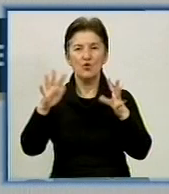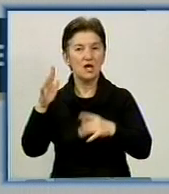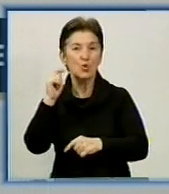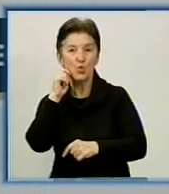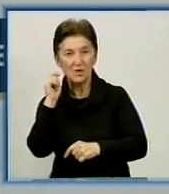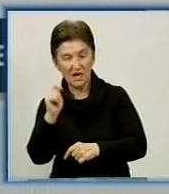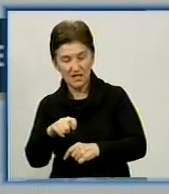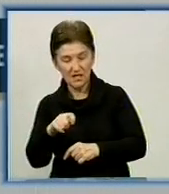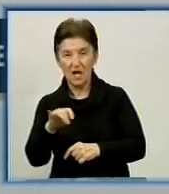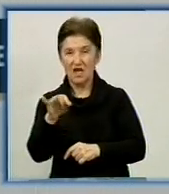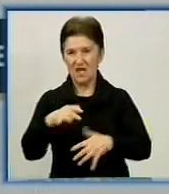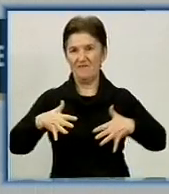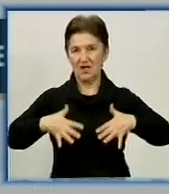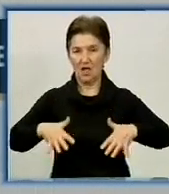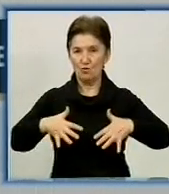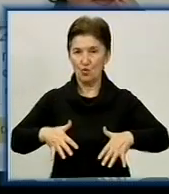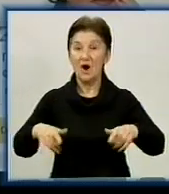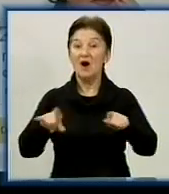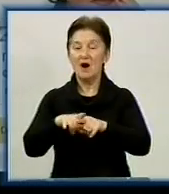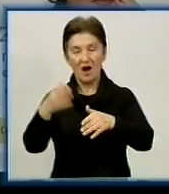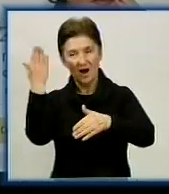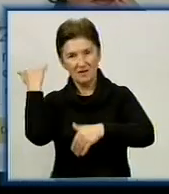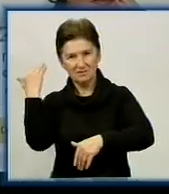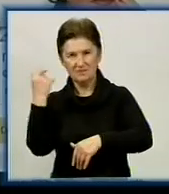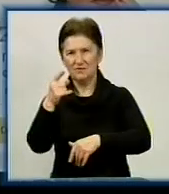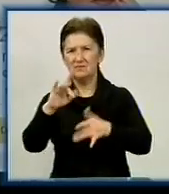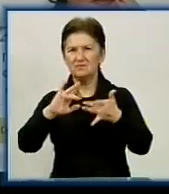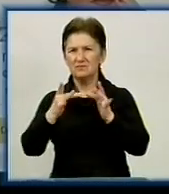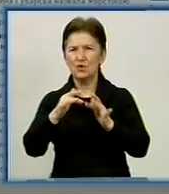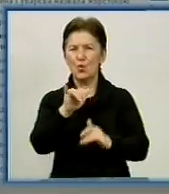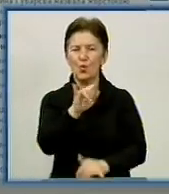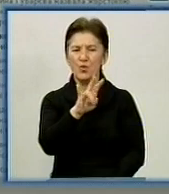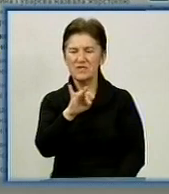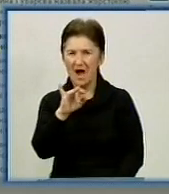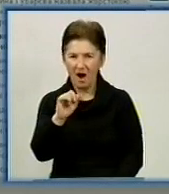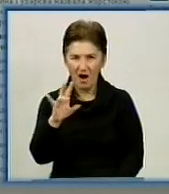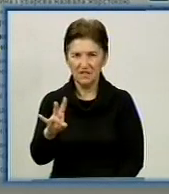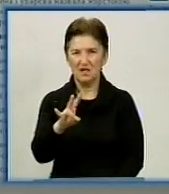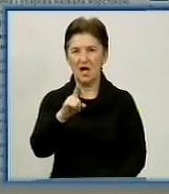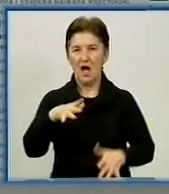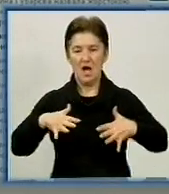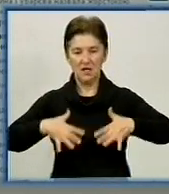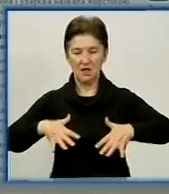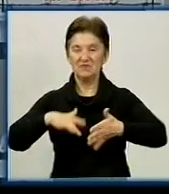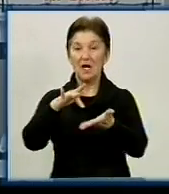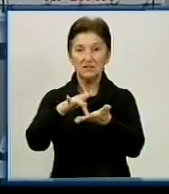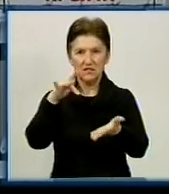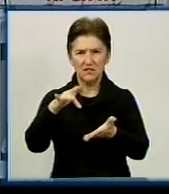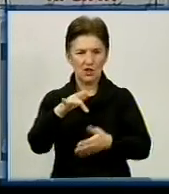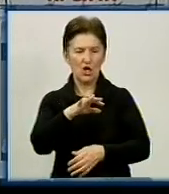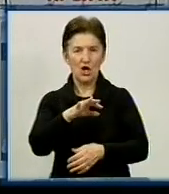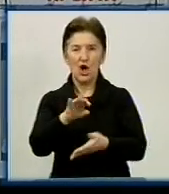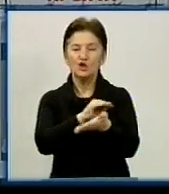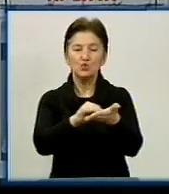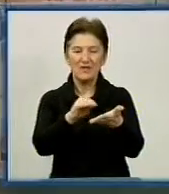Криму. Нагадаю, раніше хакерських атак зазнали сайти інформагентства «Уніан», «Укринформ», «ЗІК», «Кримського центру журналістських розслідувань»